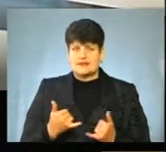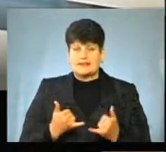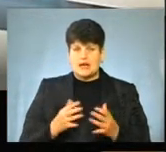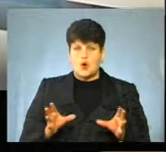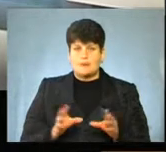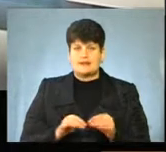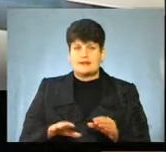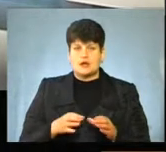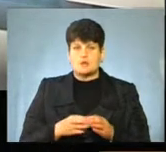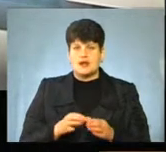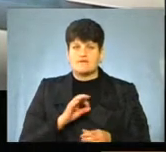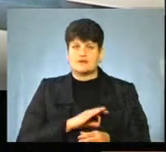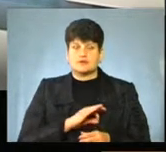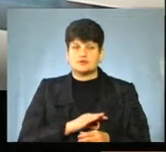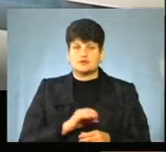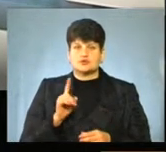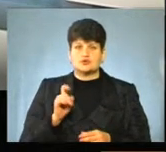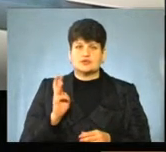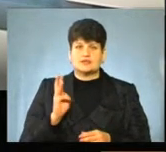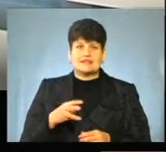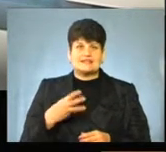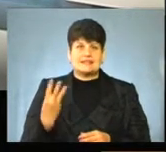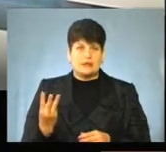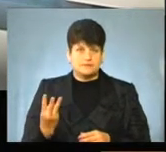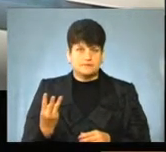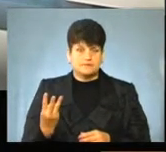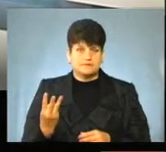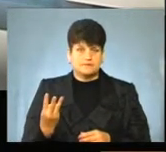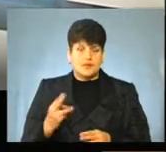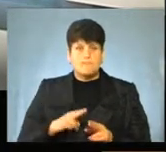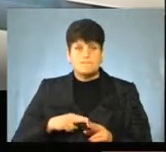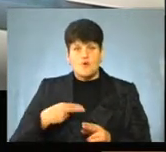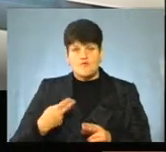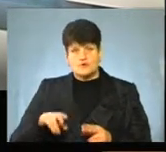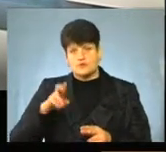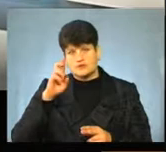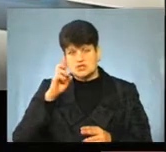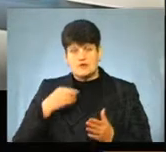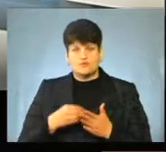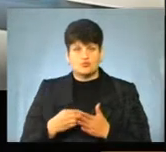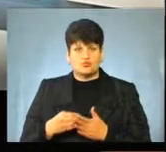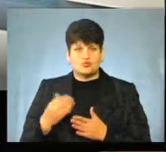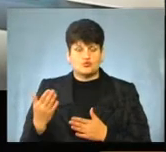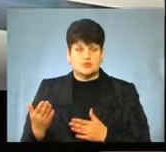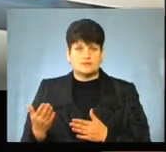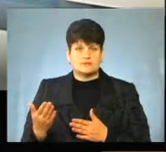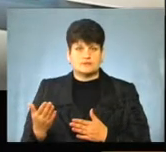територіальних громад, а використано тільки 133. Тобто, повернуто до державного бюджету